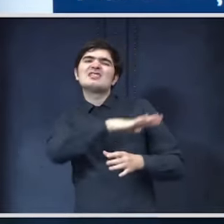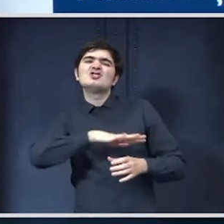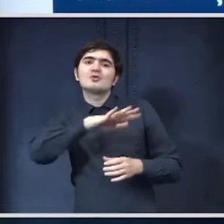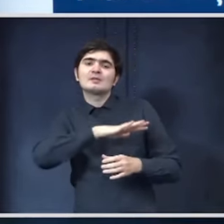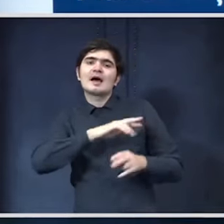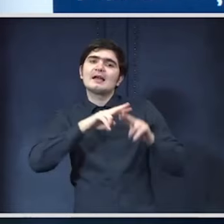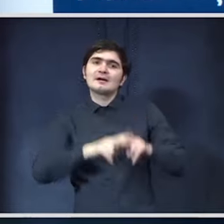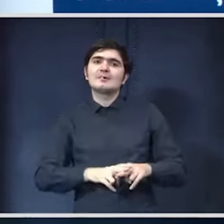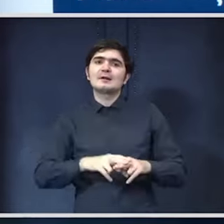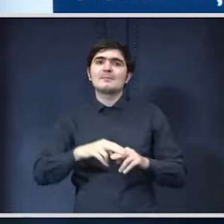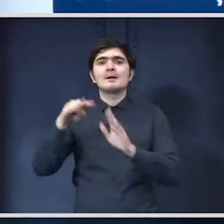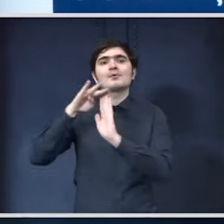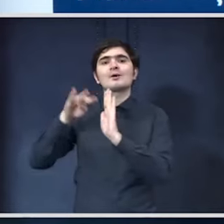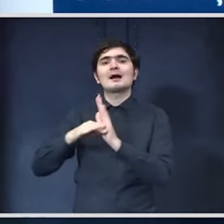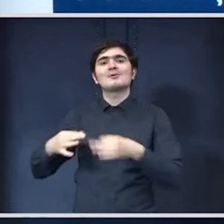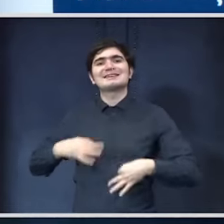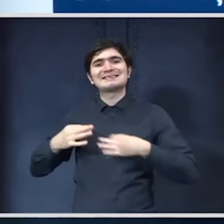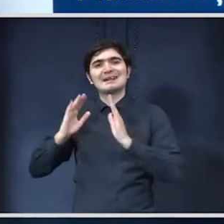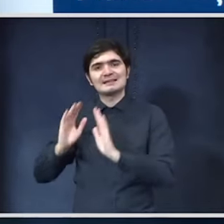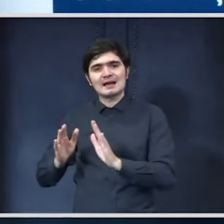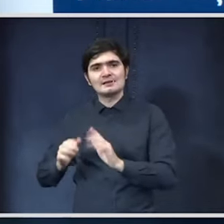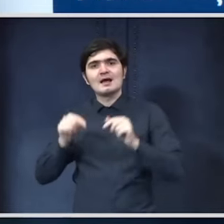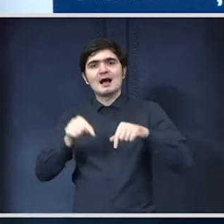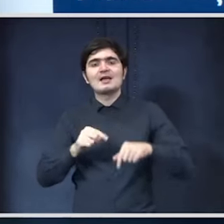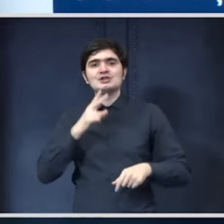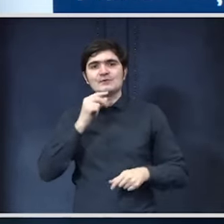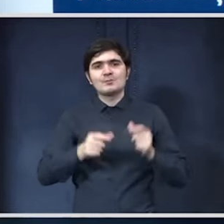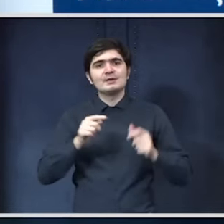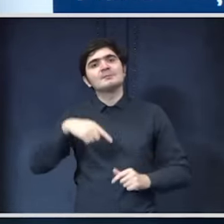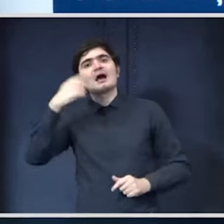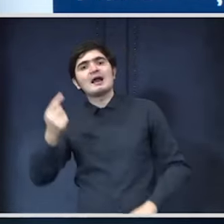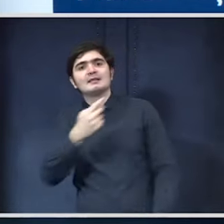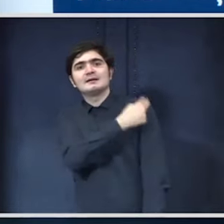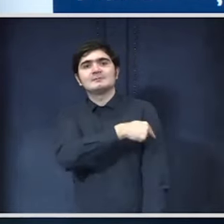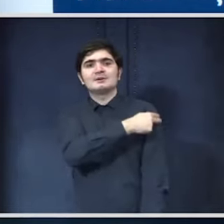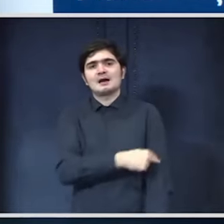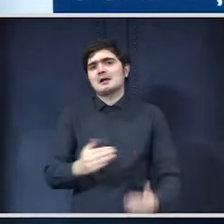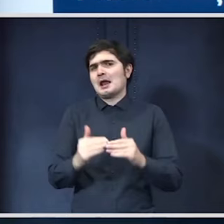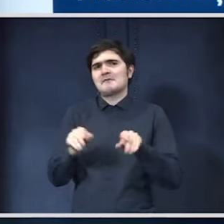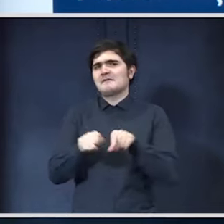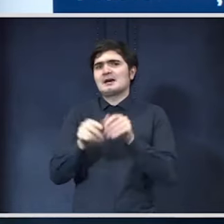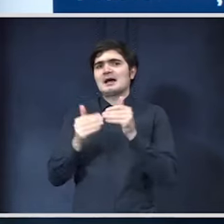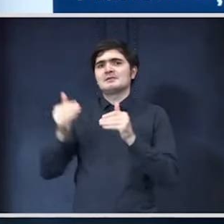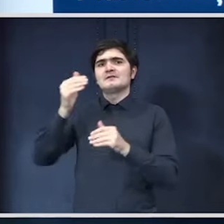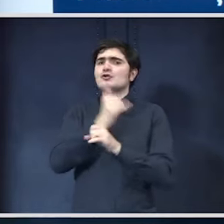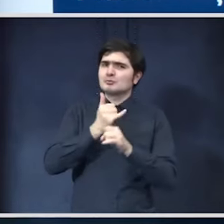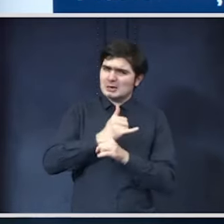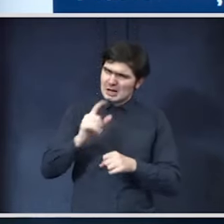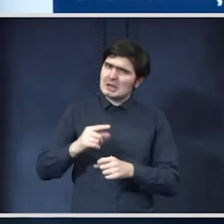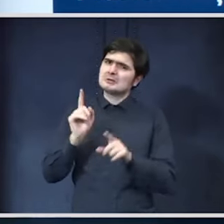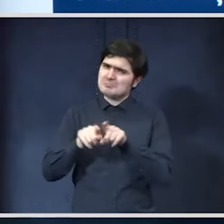rămân pe program operațional sănătate Aici vorbim de alte spitale de nivel județean dacă sunt tot mari